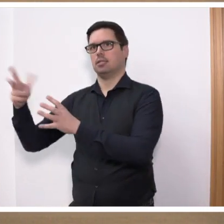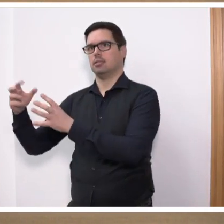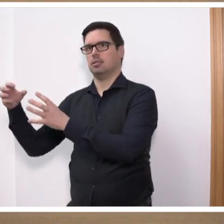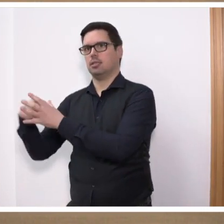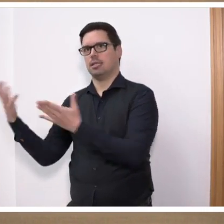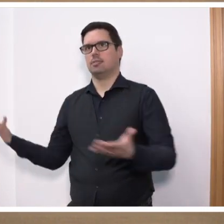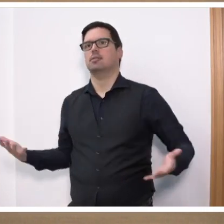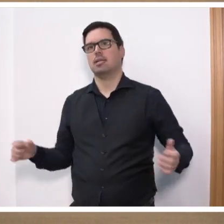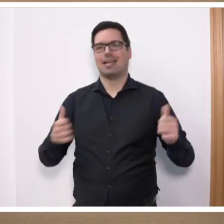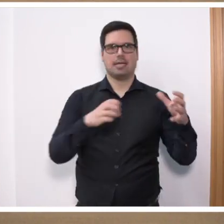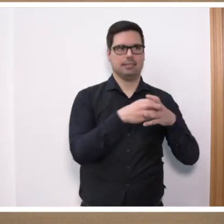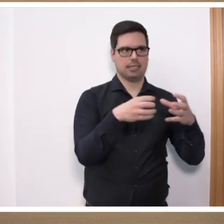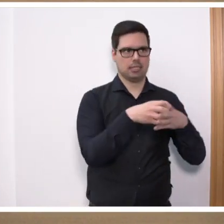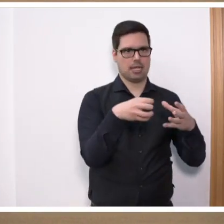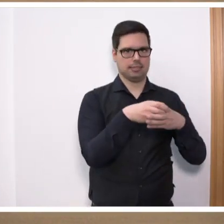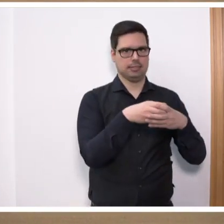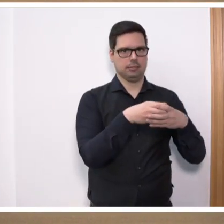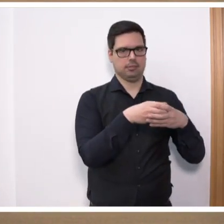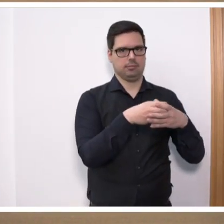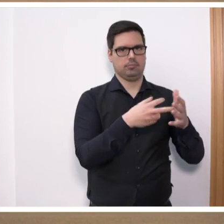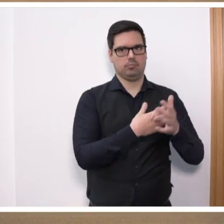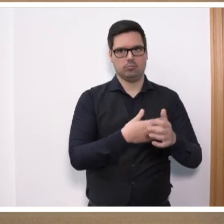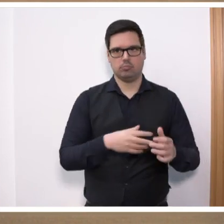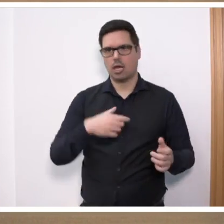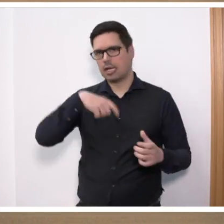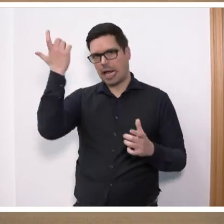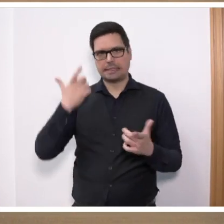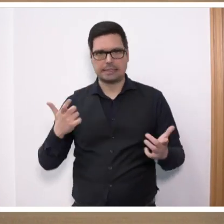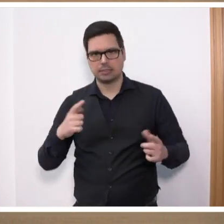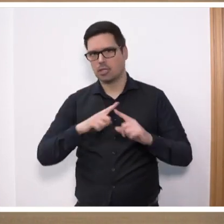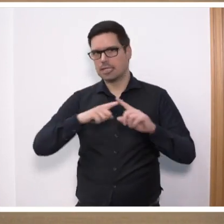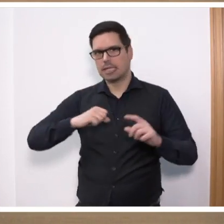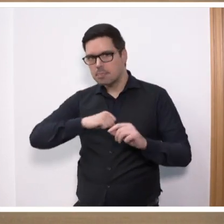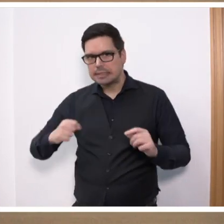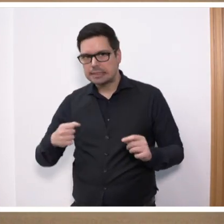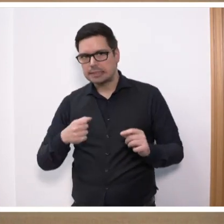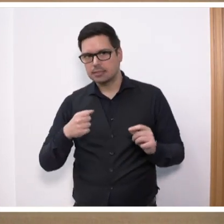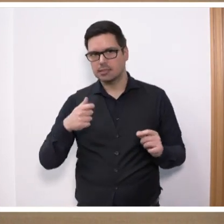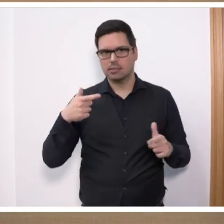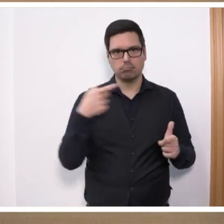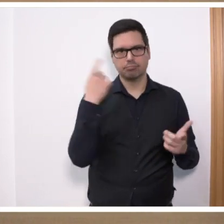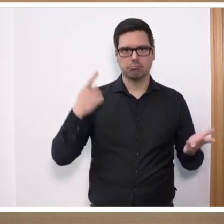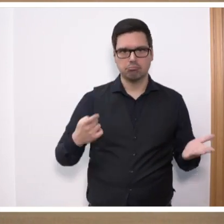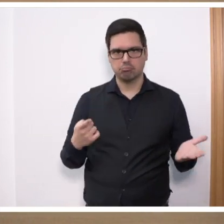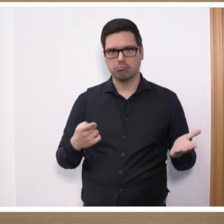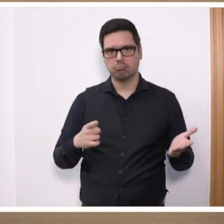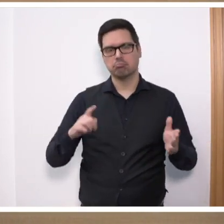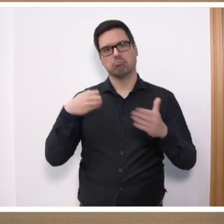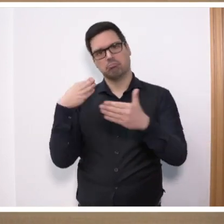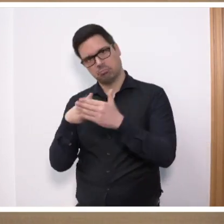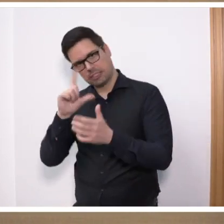Beispielsweise das Opfer erster Klasse, welches von einem bösen Rassisten oder Extremisten zum Opfer gefallen ist. Das